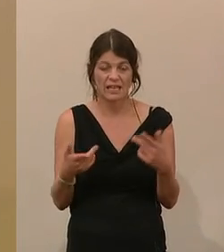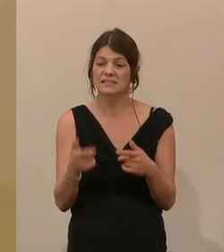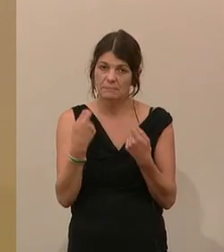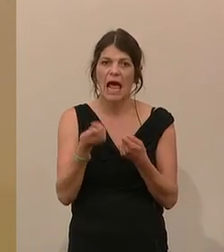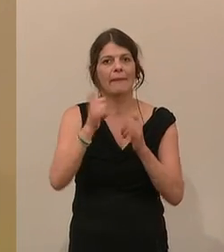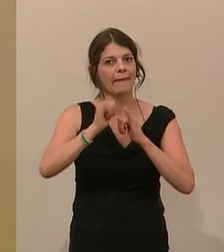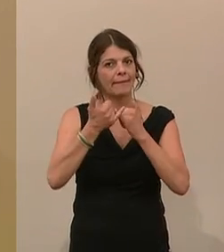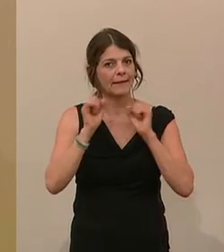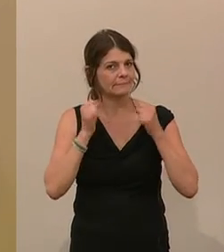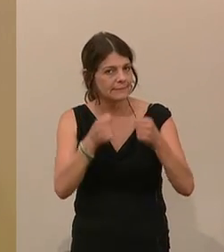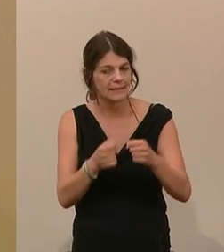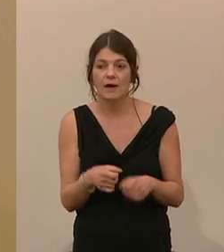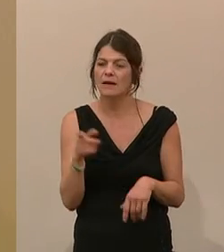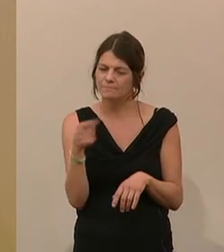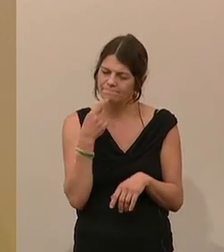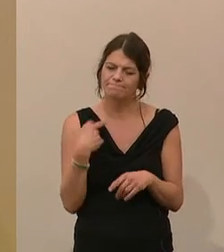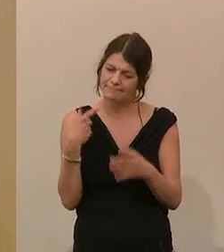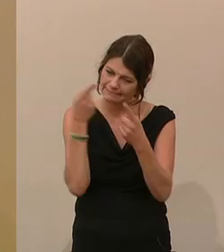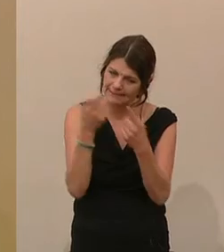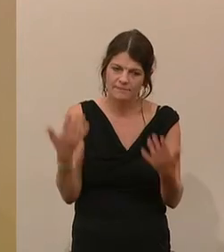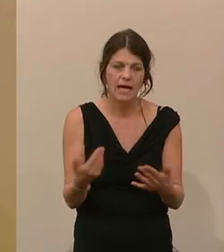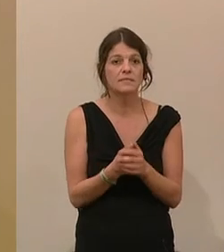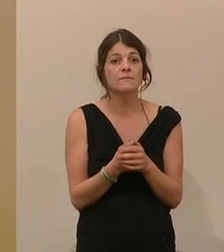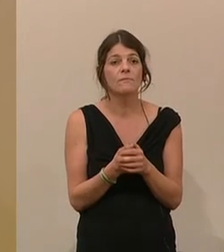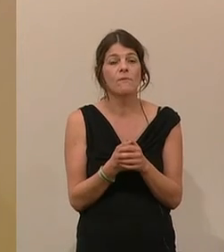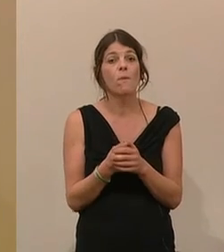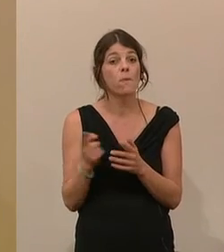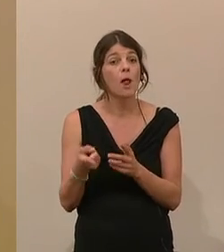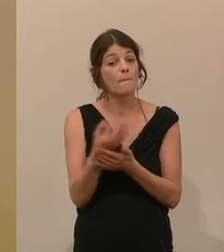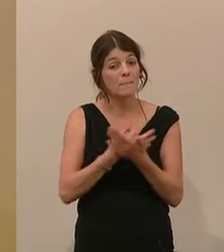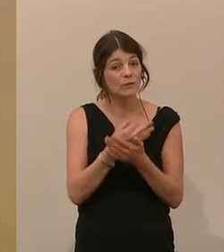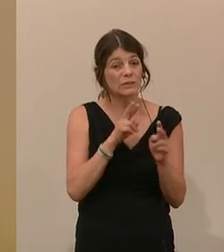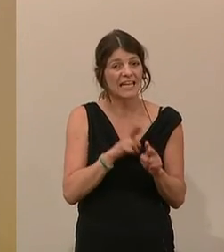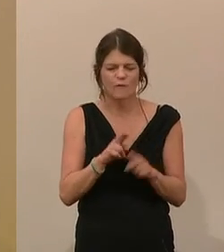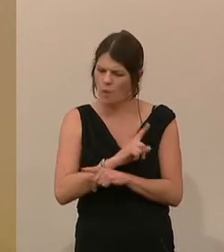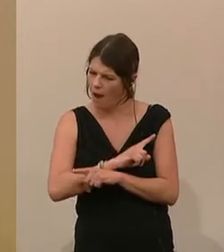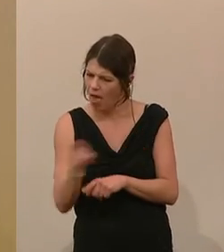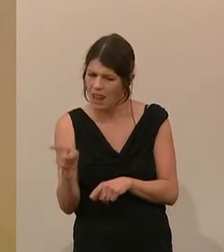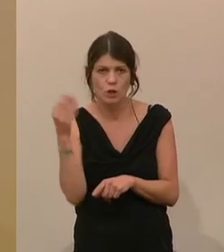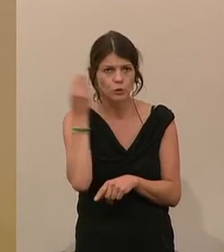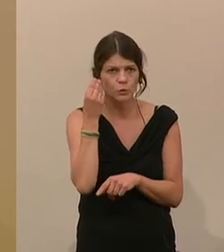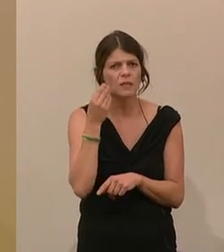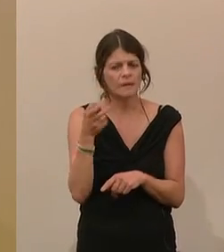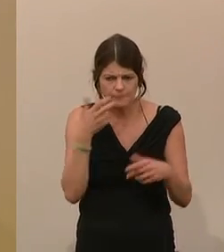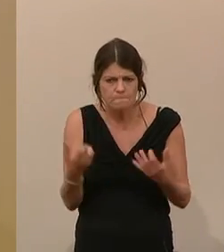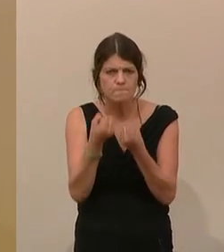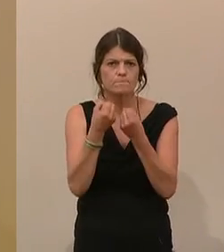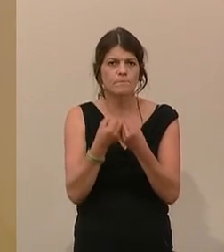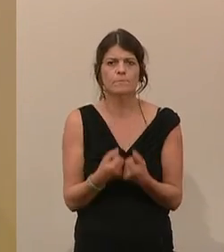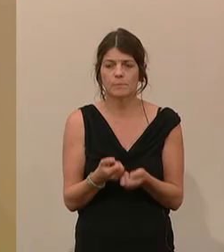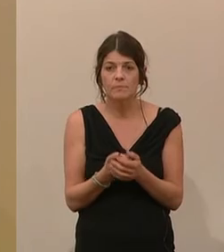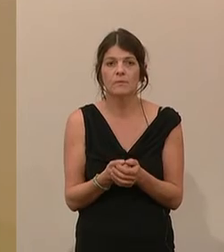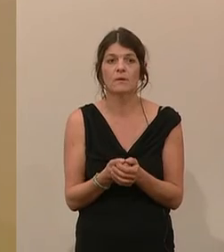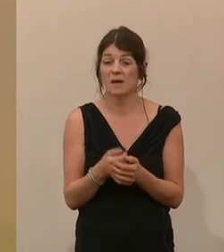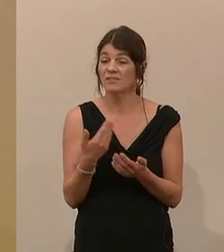Elterninitiative, die sich zum Ziel gesetzt hat, Bildungsgerechtigkeit für alle Schüler herzustellen, beenden.